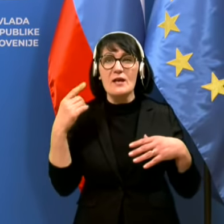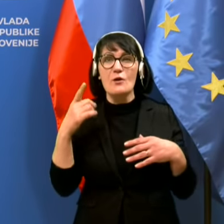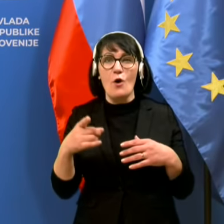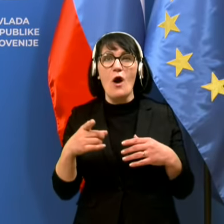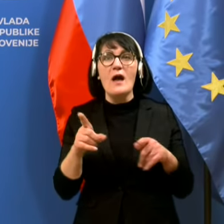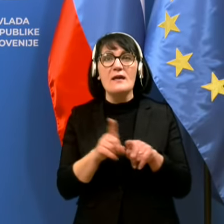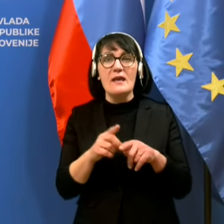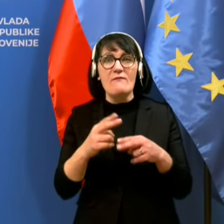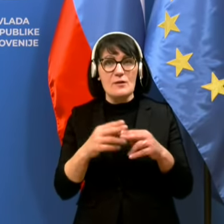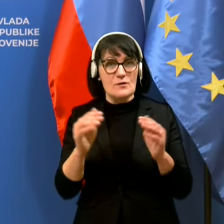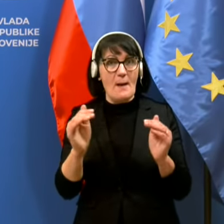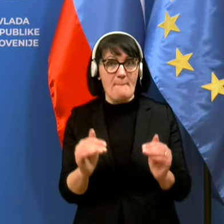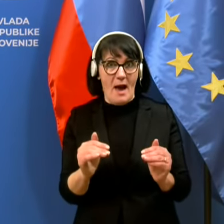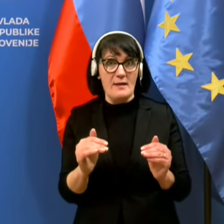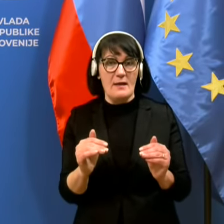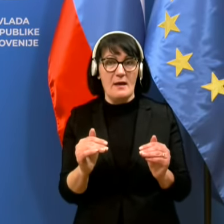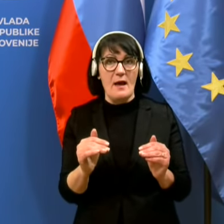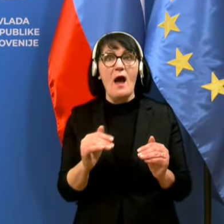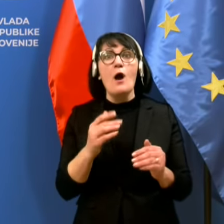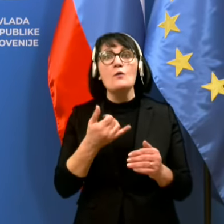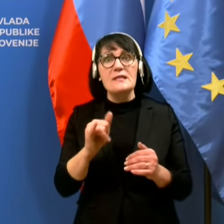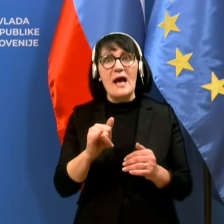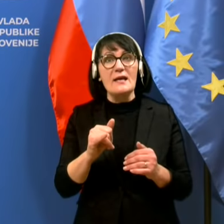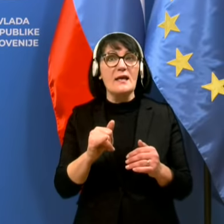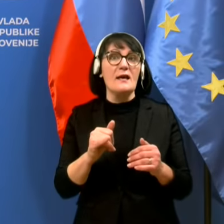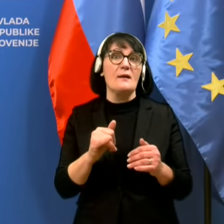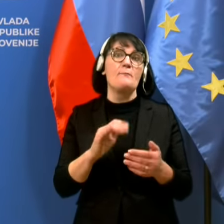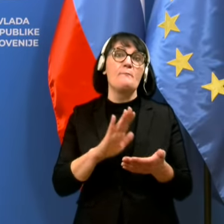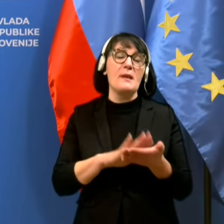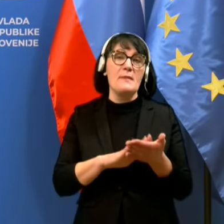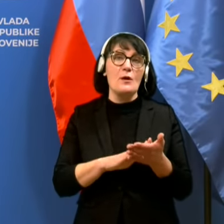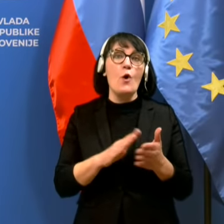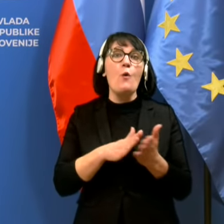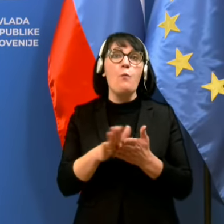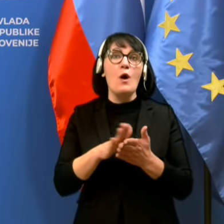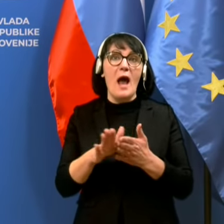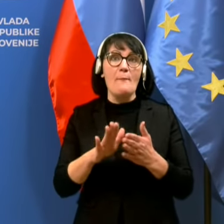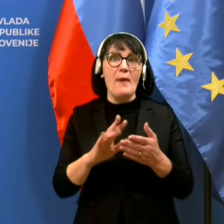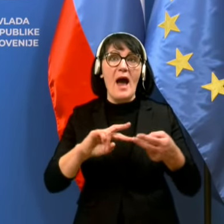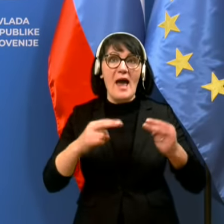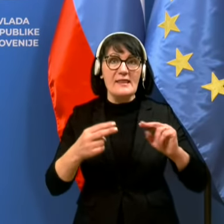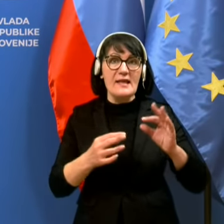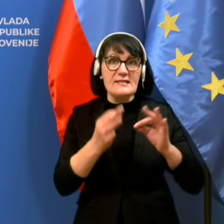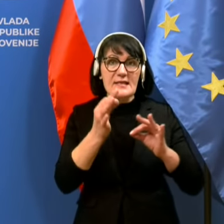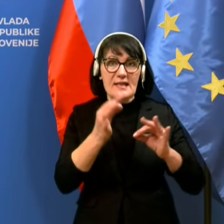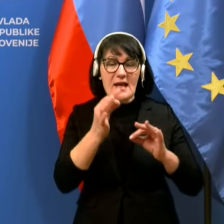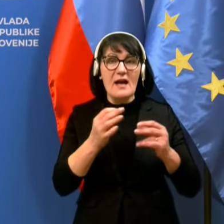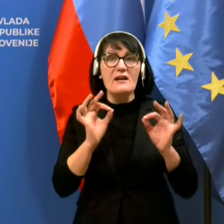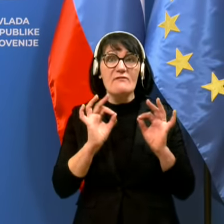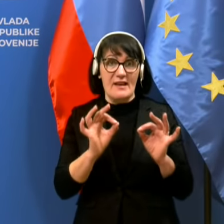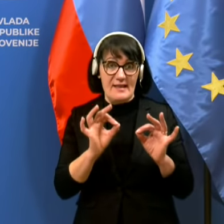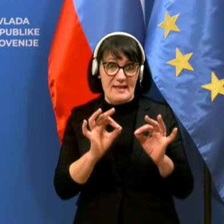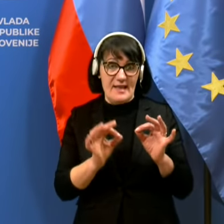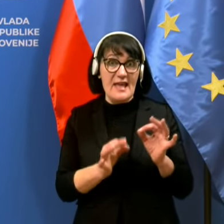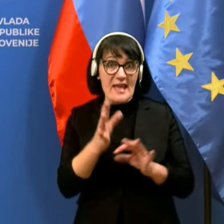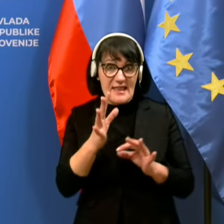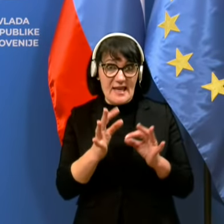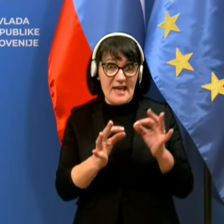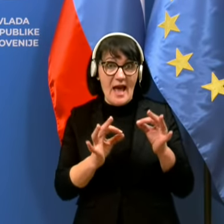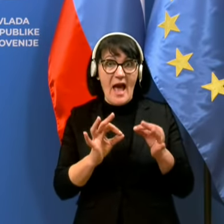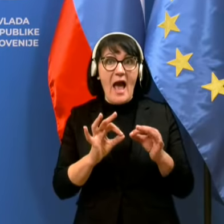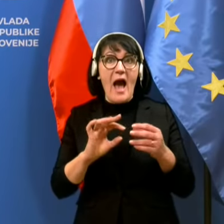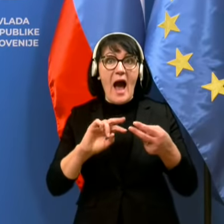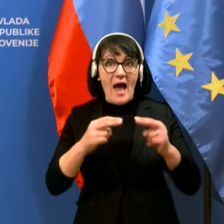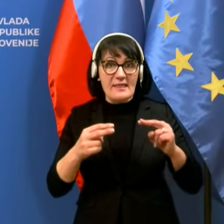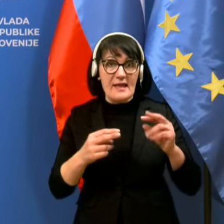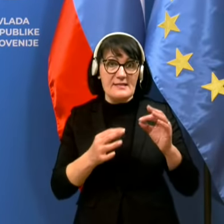in tudi kjer je virusa malo. Tako da v vsakih kontekstih uporaba hitrih antigenskih testov, kvalitetnih hitrih antigenskih testov je